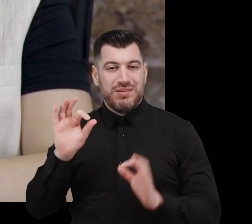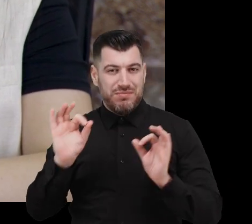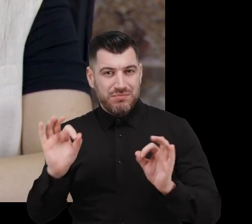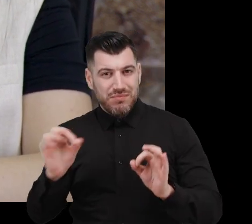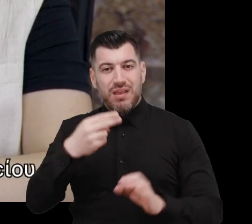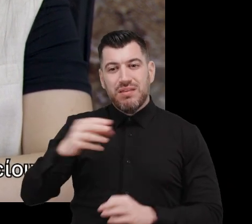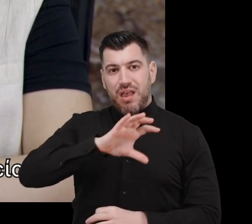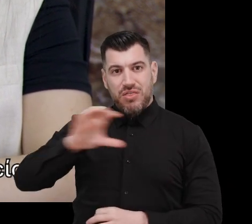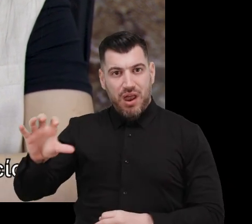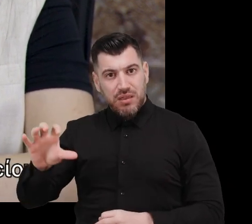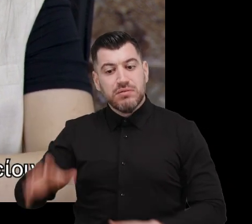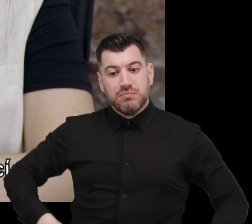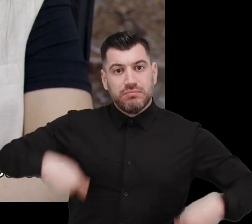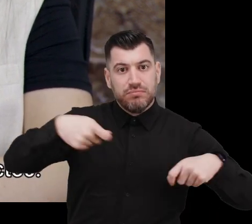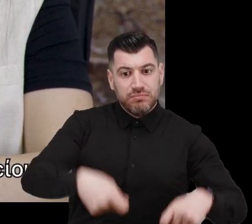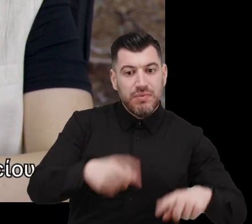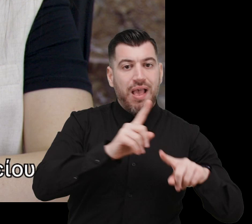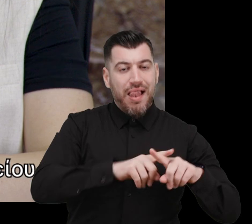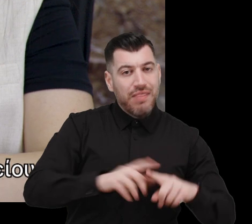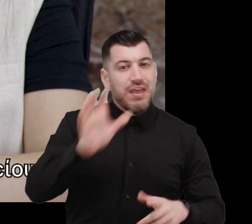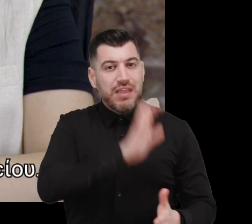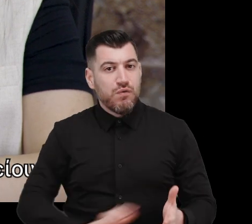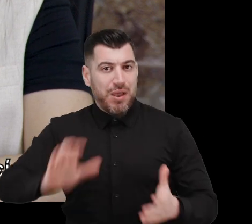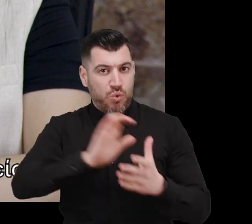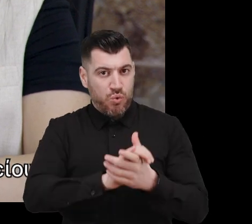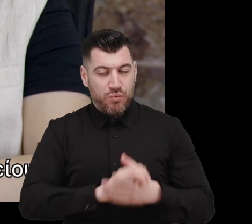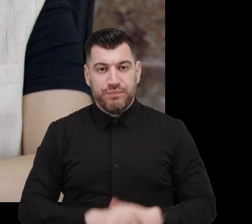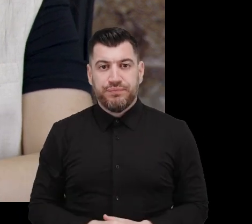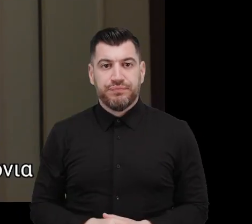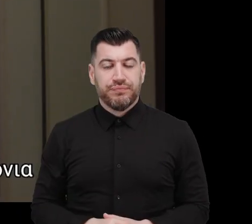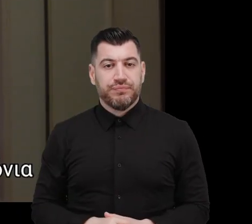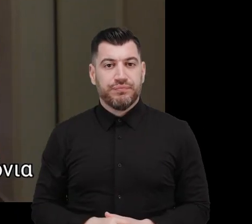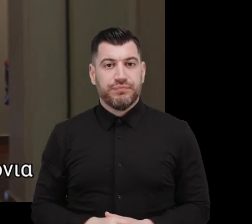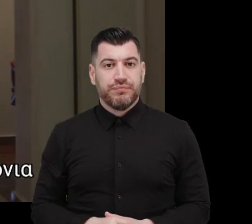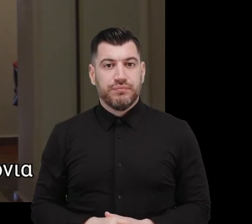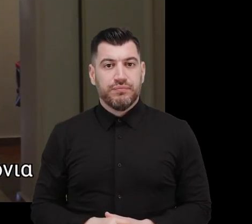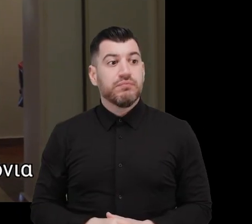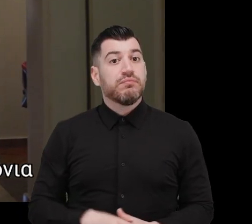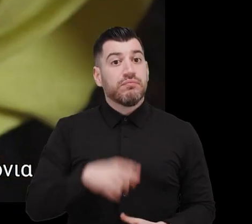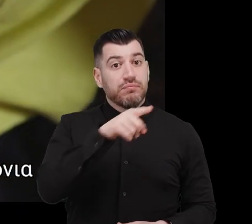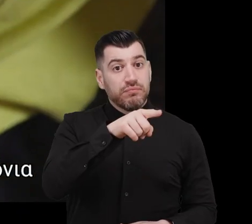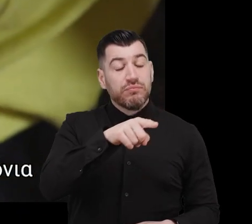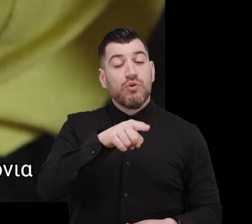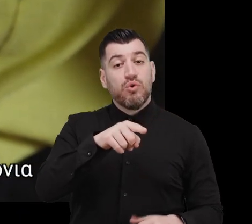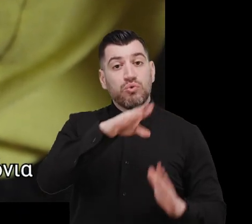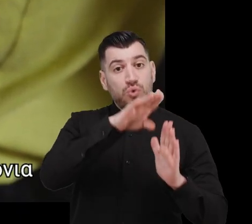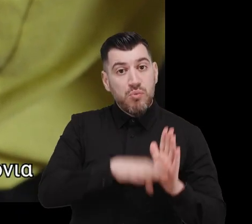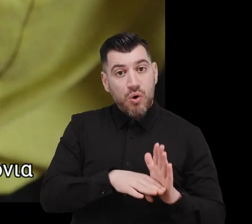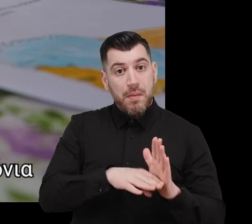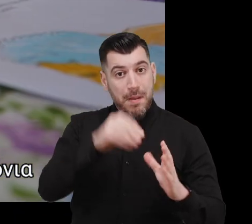και Θράκης, με την συγχρηματοδότηση της Ελλάδας και του Ευρωπαϊκού Ταμείου. Λειτουργεί με πληρότητα 15